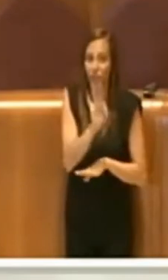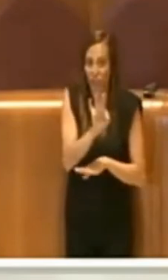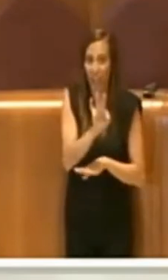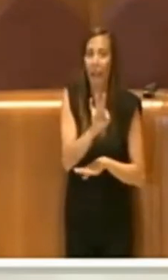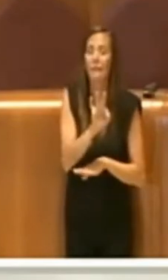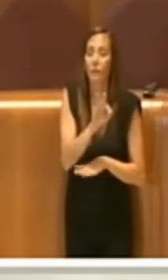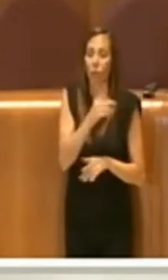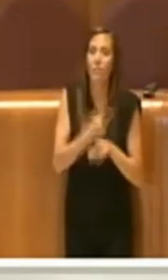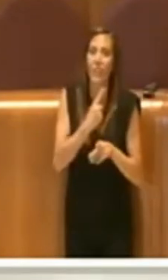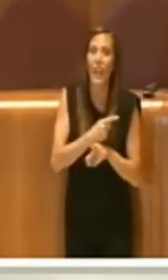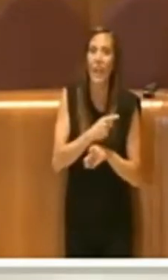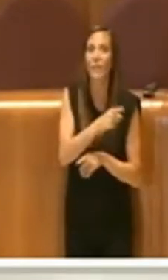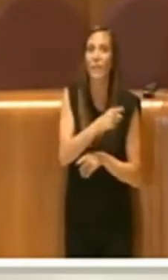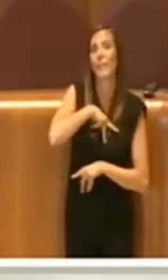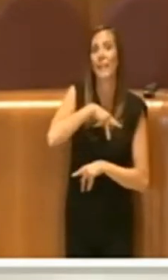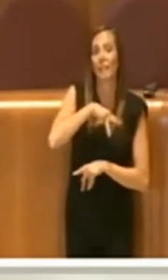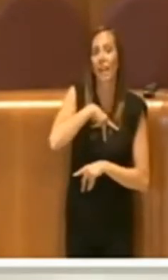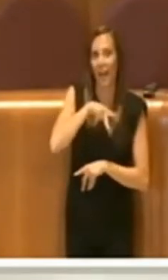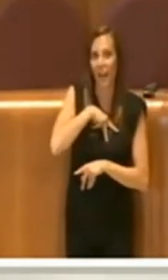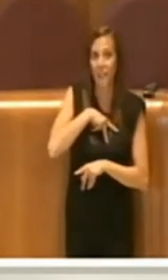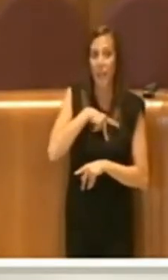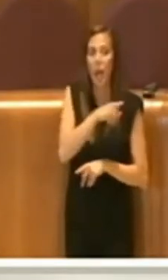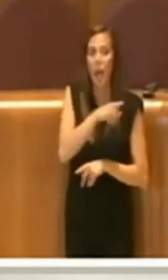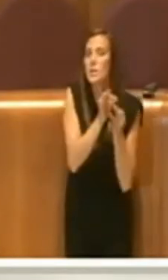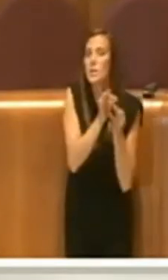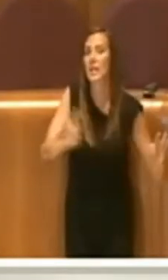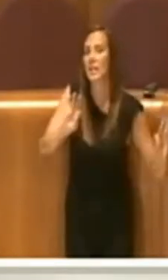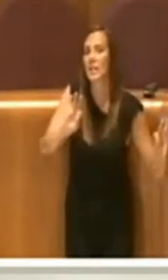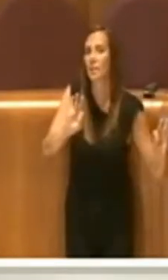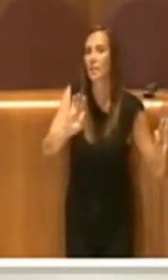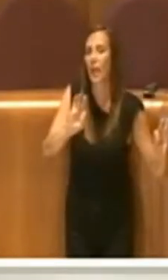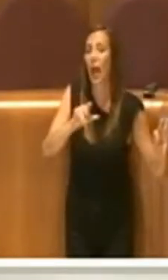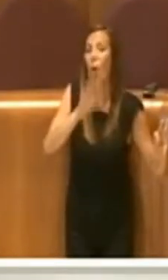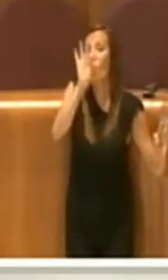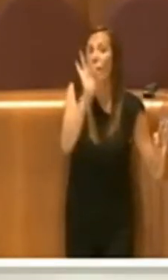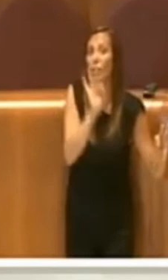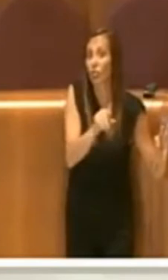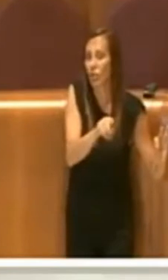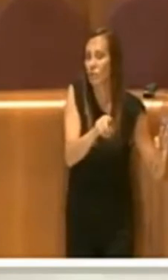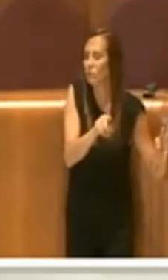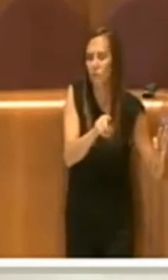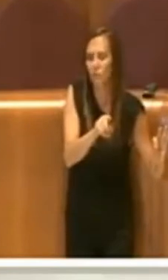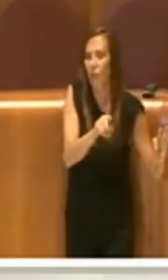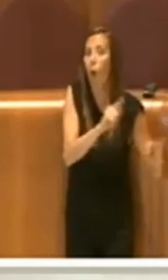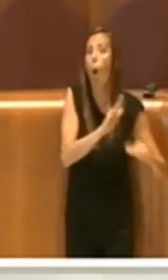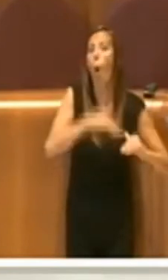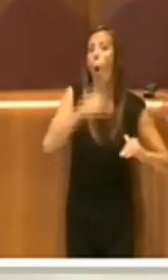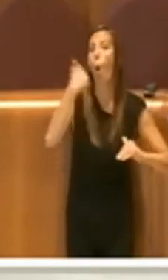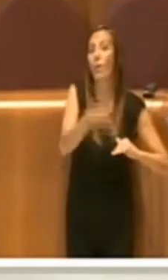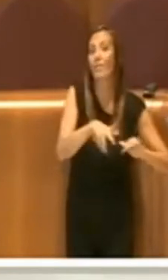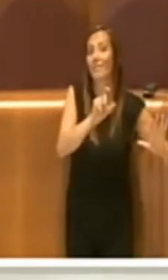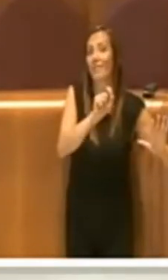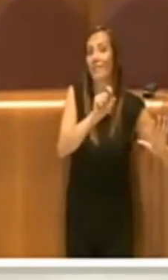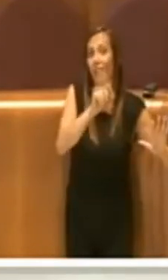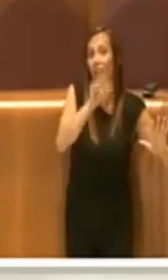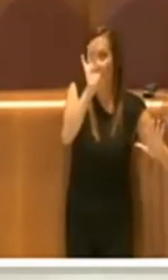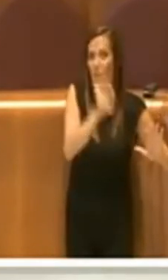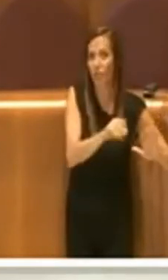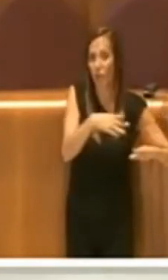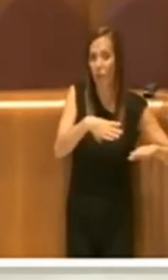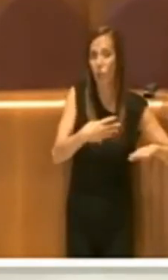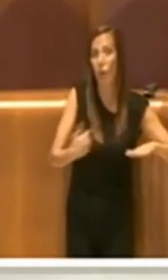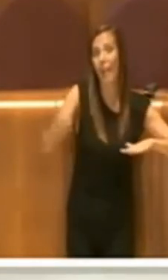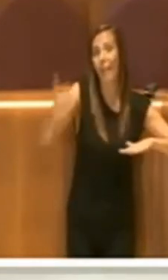ai privati, non rispettando queste quote, andando ben oltre il 70% la quota in capo